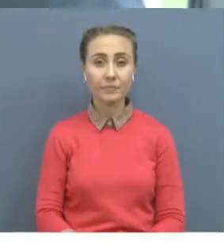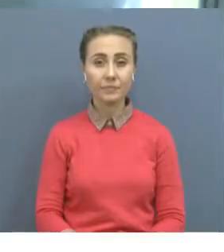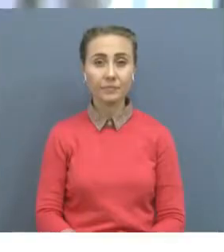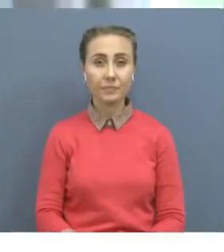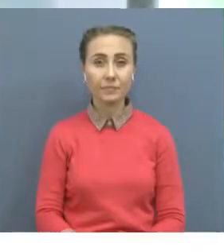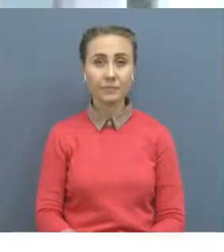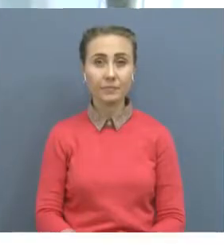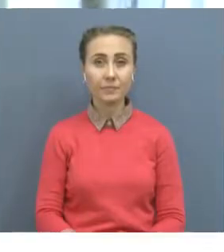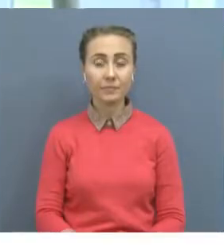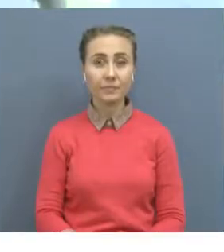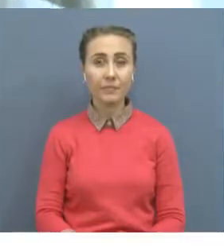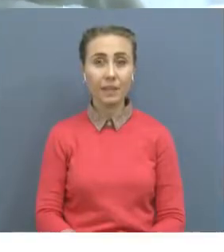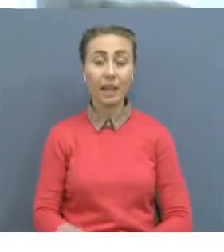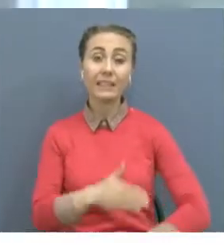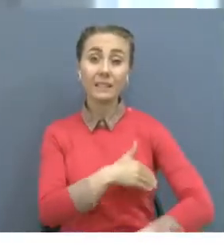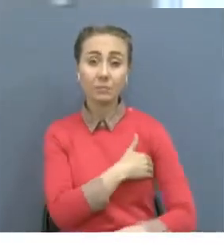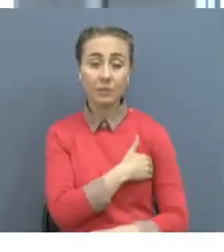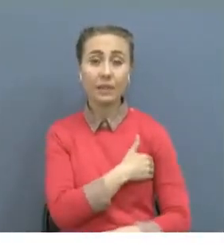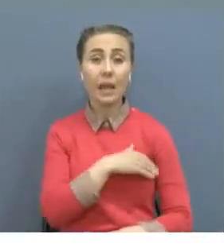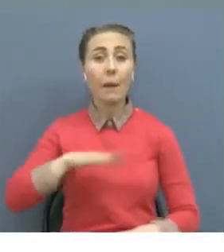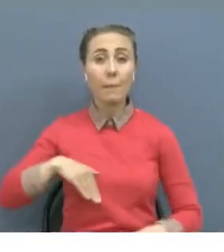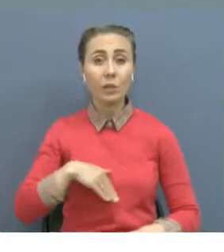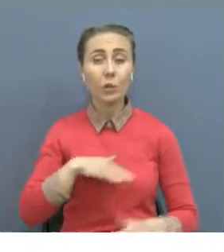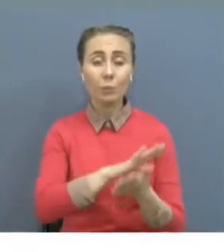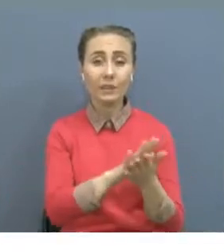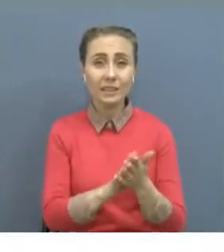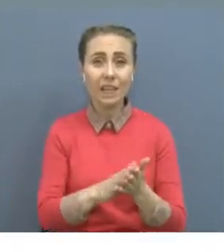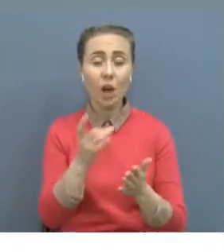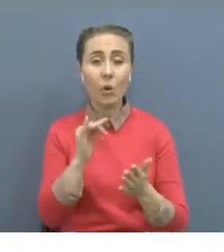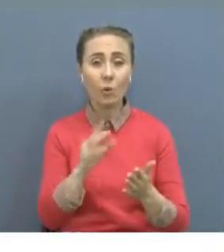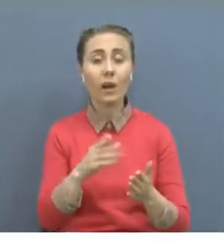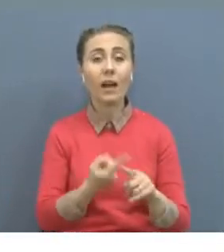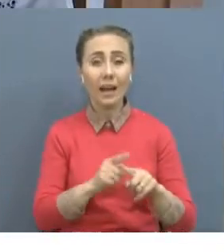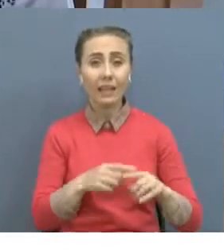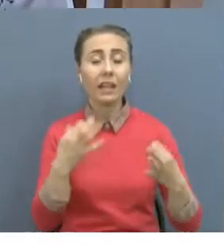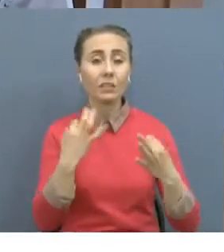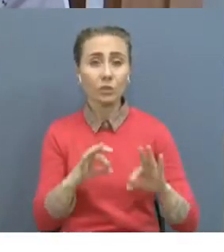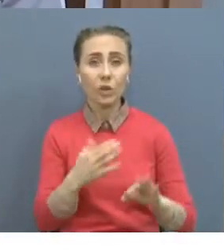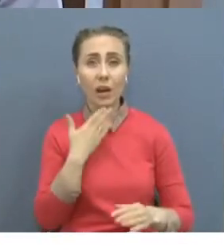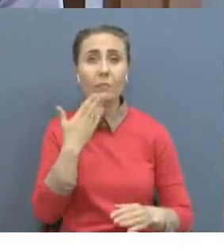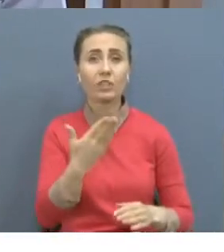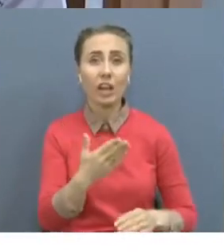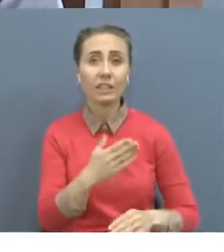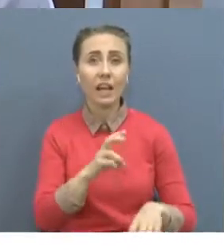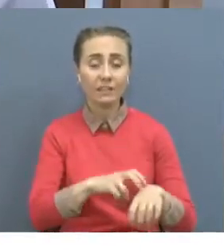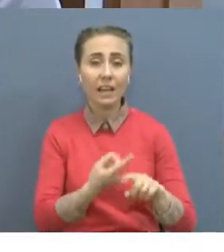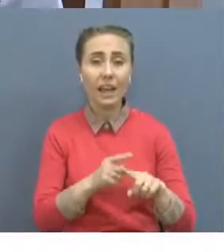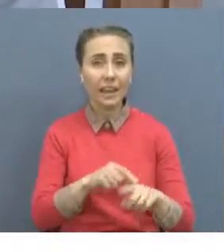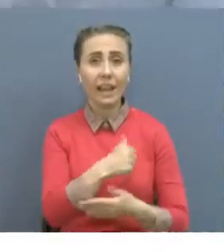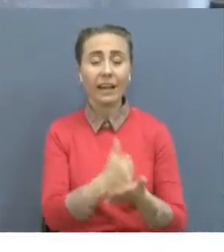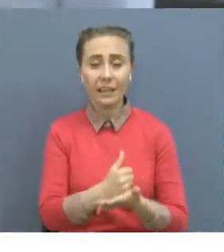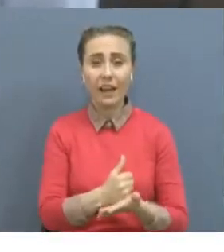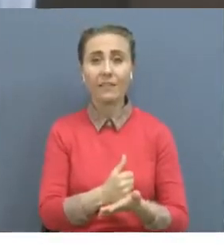Дене қызуын өлші соңынан қолды залалсыздандыру. Осы шаралардан кейін ғана дәрігер қабылдауына өтугер ұқсат.